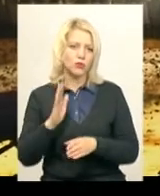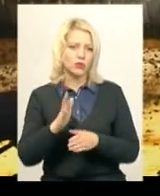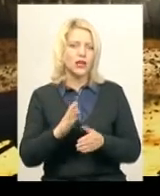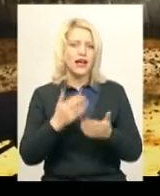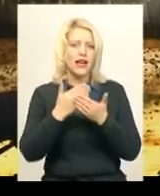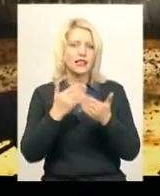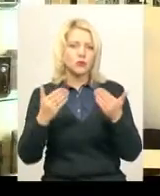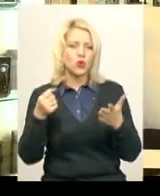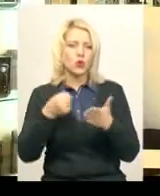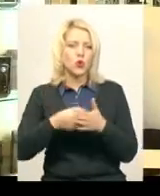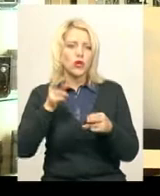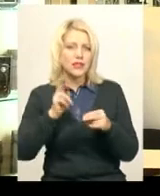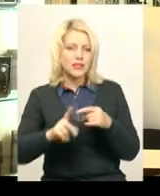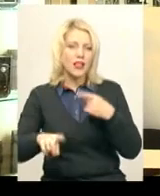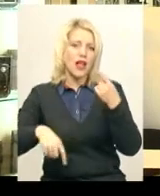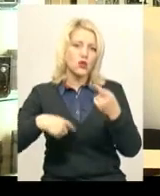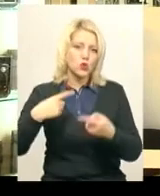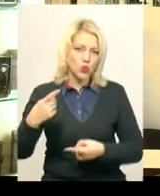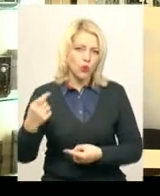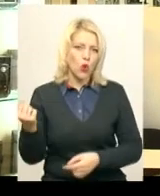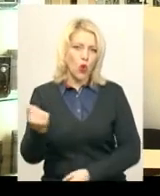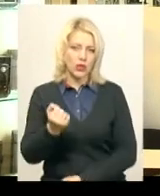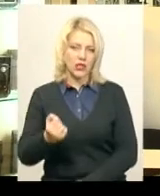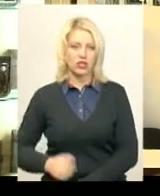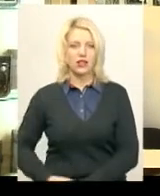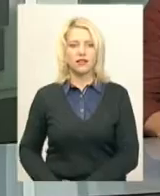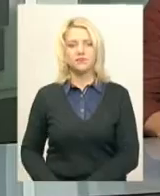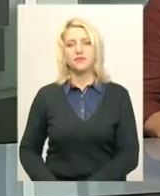тижня. Вікторія Бондар, Дем'ян Цегольник, новини Поділля, Центр.